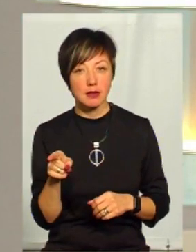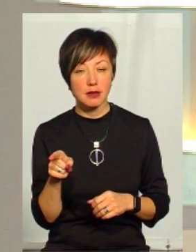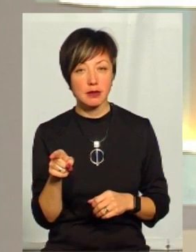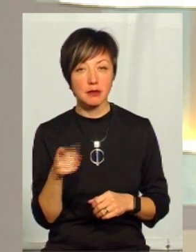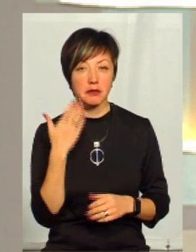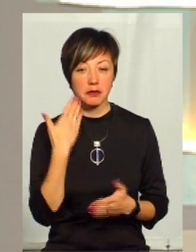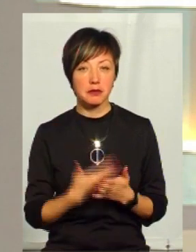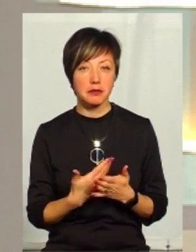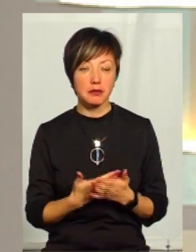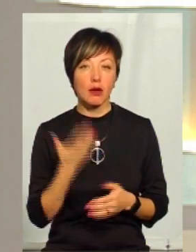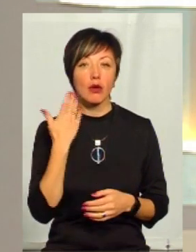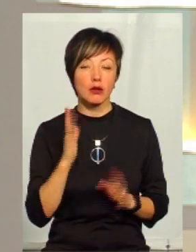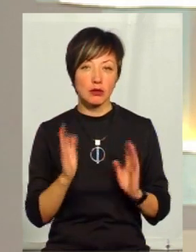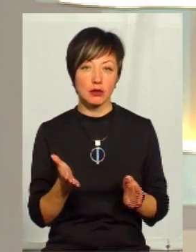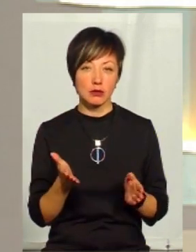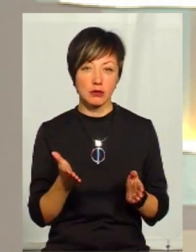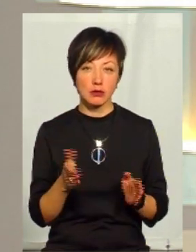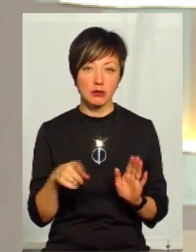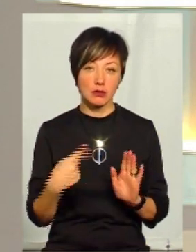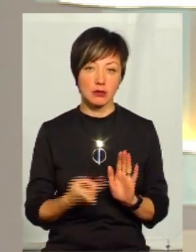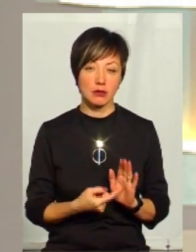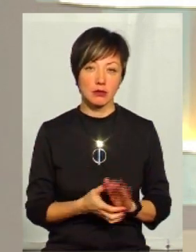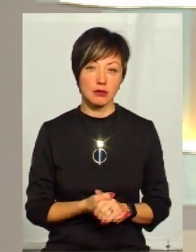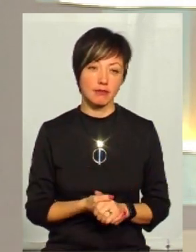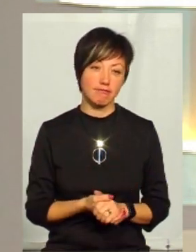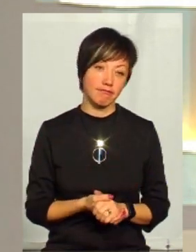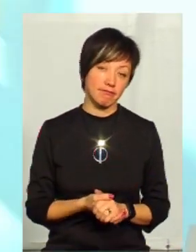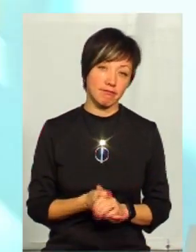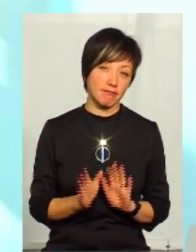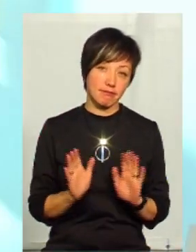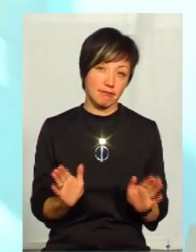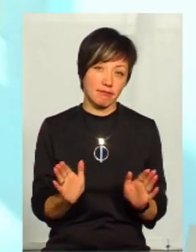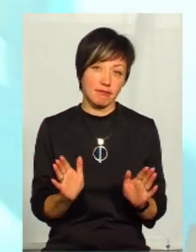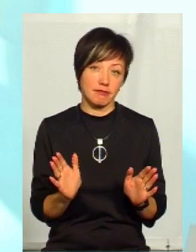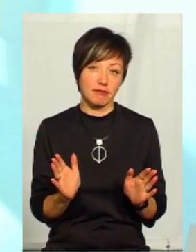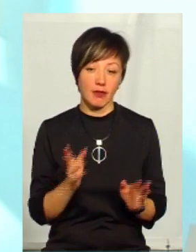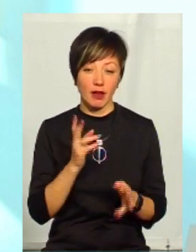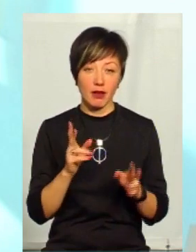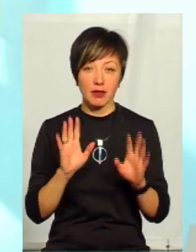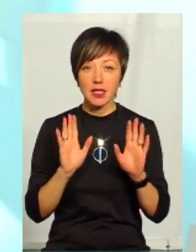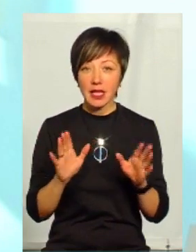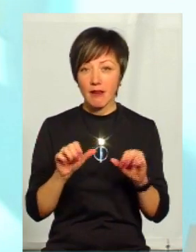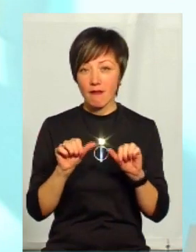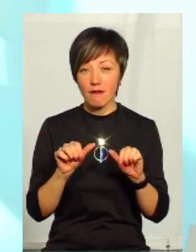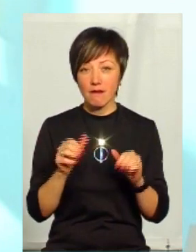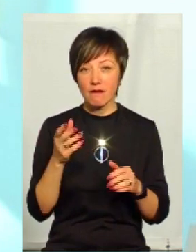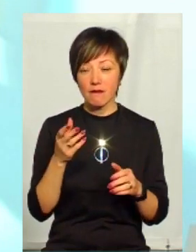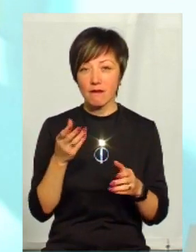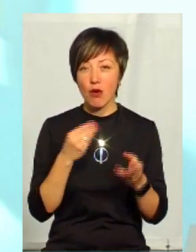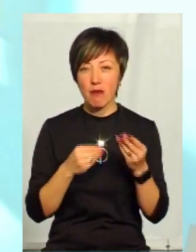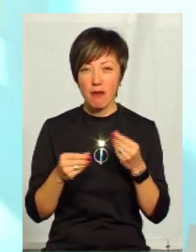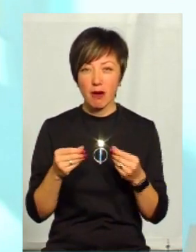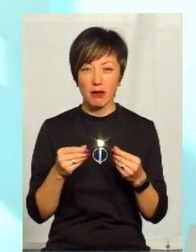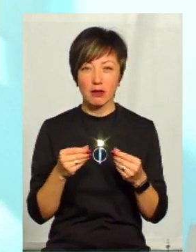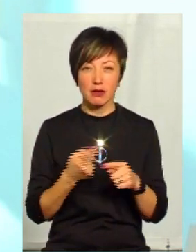то орієнтовно, коли це станеться? Це абсолютно формальність. Тоді, коли ми говорили, що реформа повинна